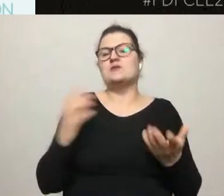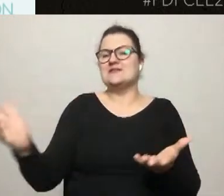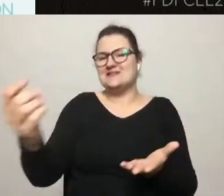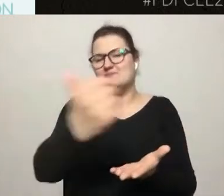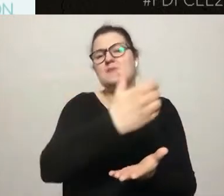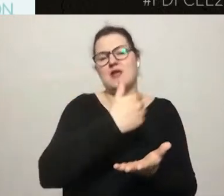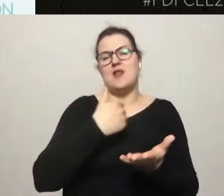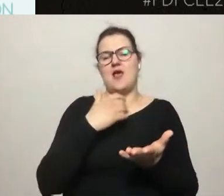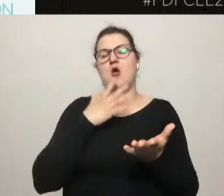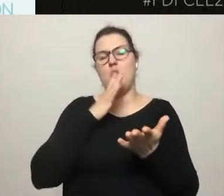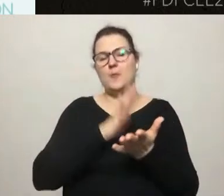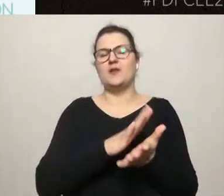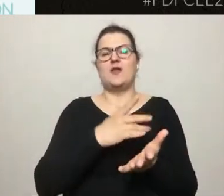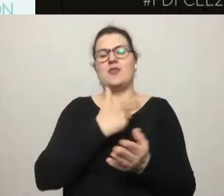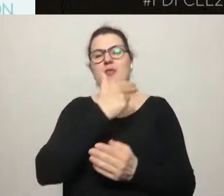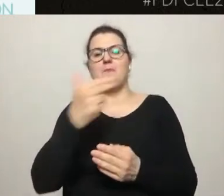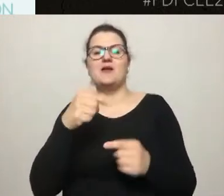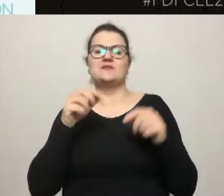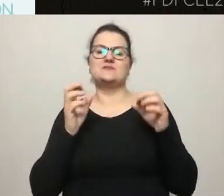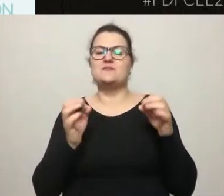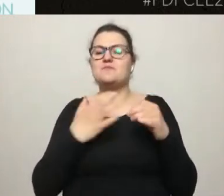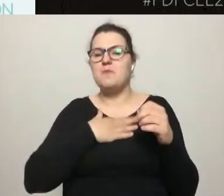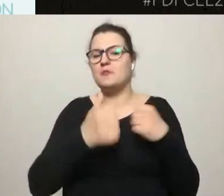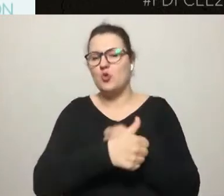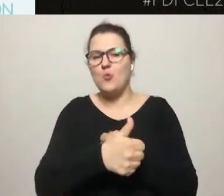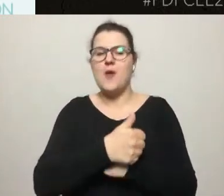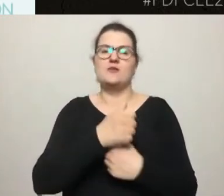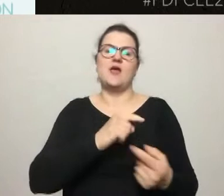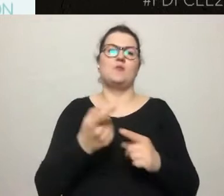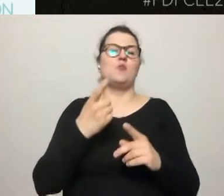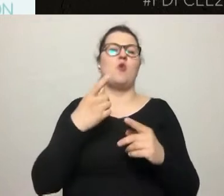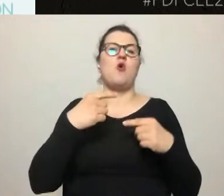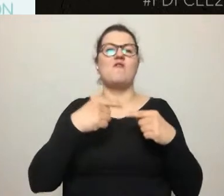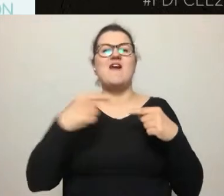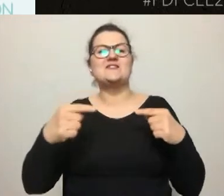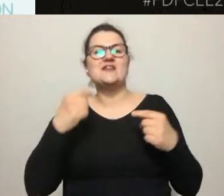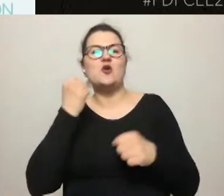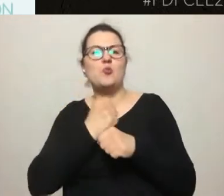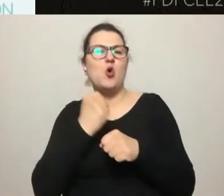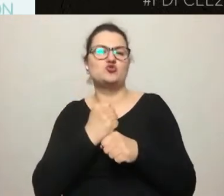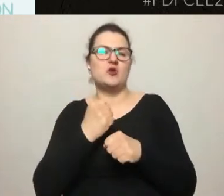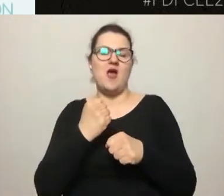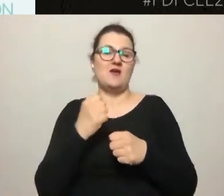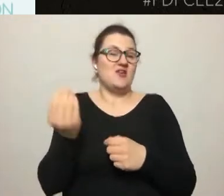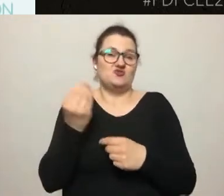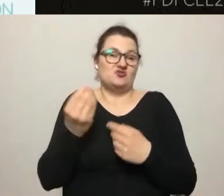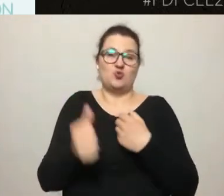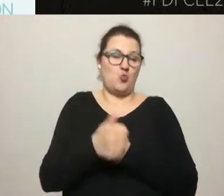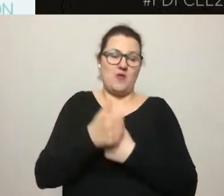dokumentów, ich wersji roboczych, a także zbierania pomysłów, gdy jeszcze dokument nie powstał. I zwykle jest stosowana na takich